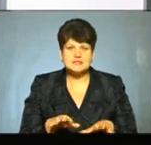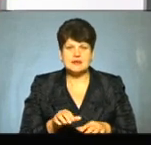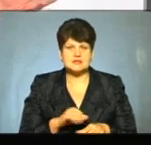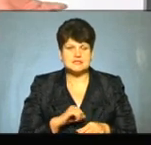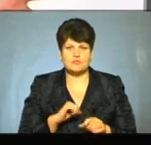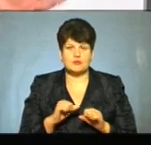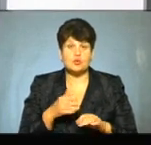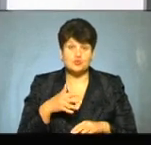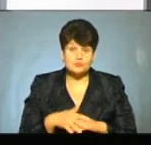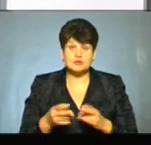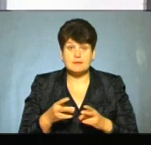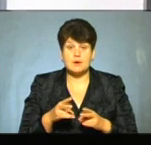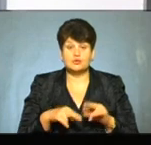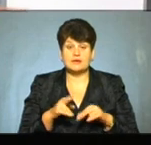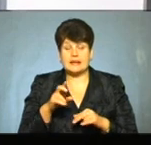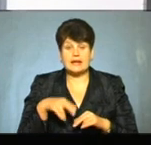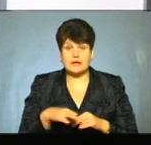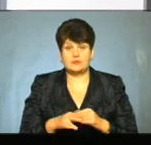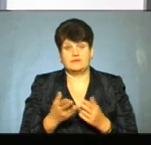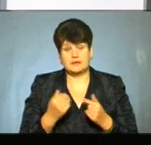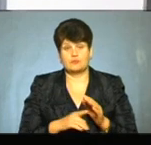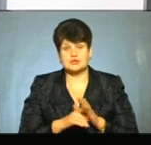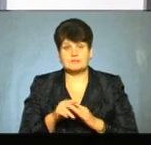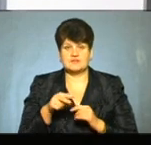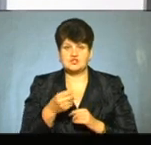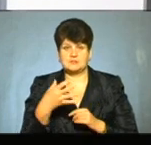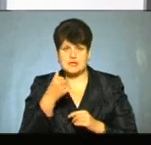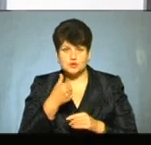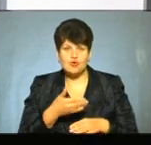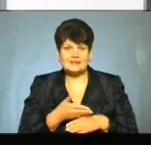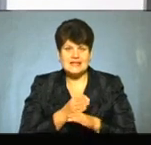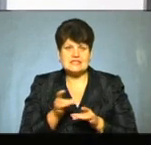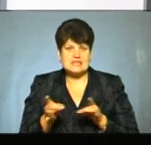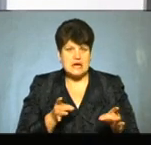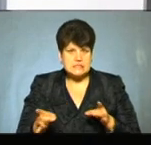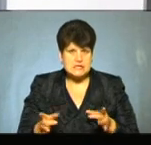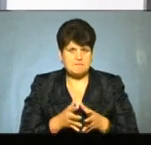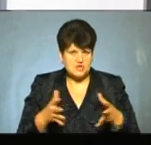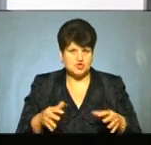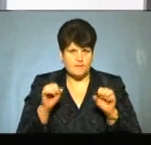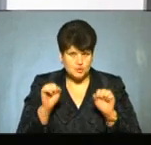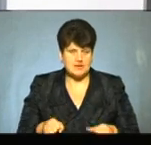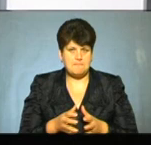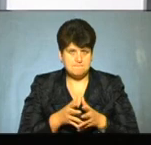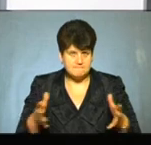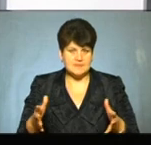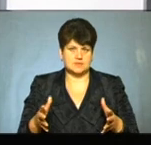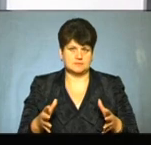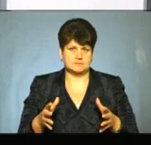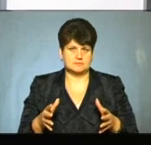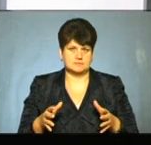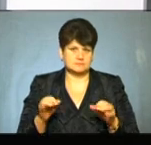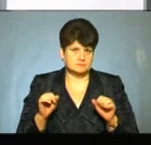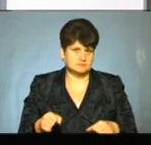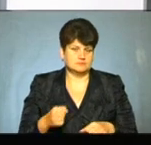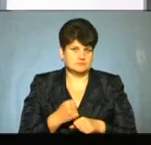самоврядування? Я розумію, що треба будувати країну. Але починаємо так, як ми почали, з 2015 року. Децентралізація, більше можливостей, більше інструментів для